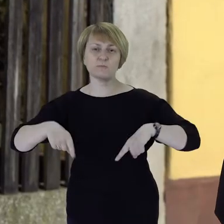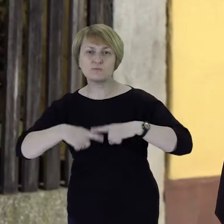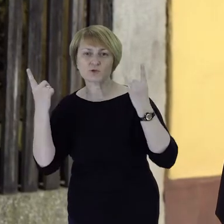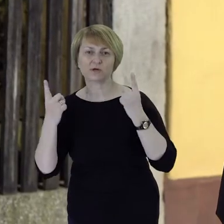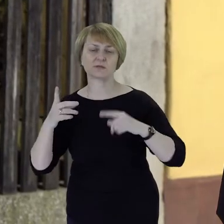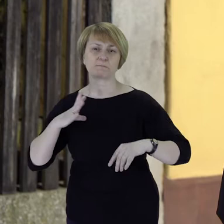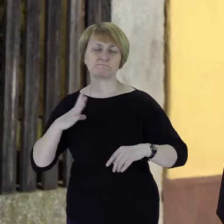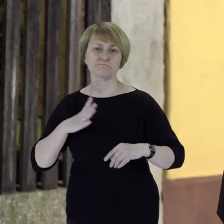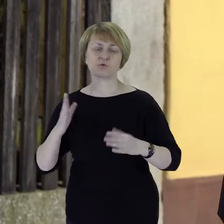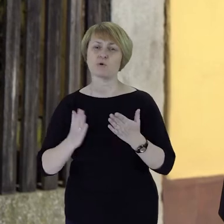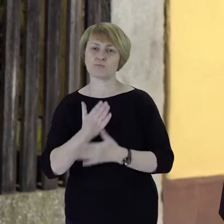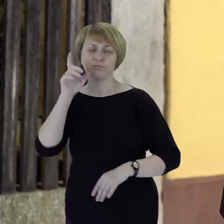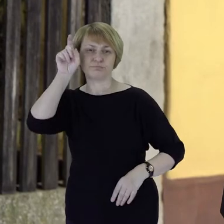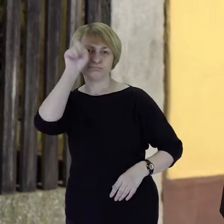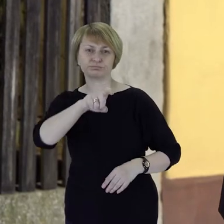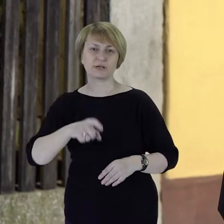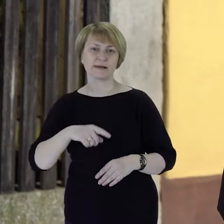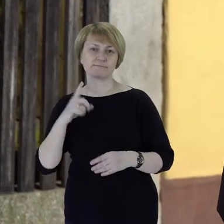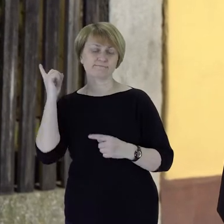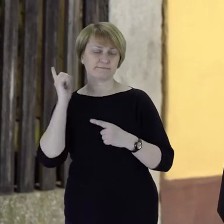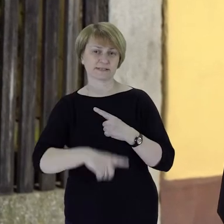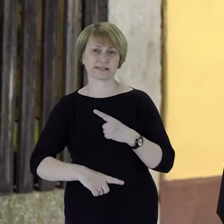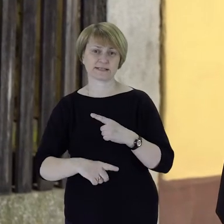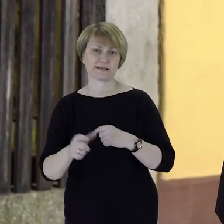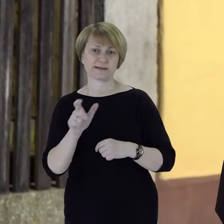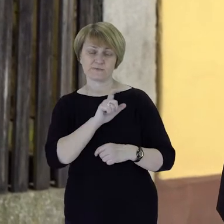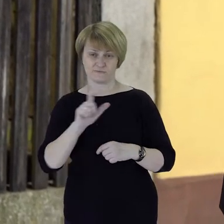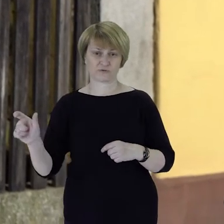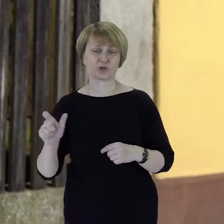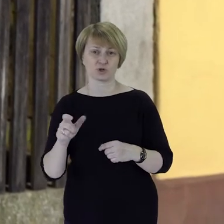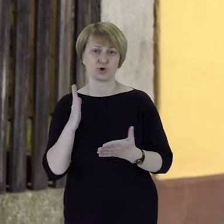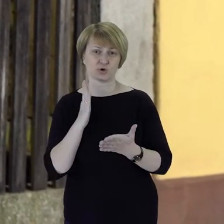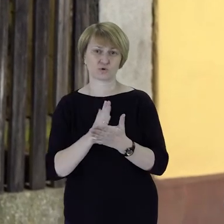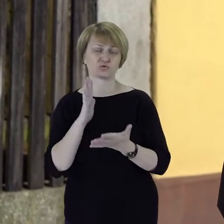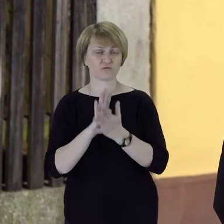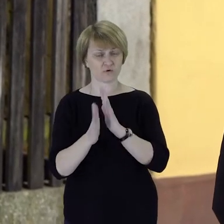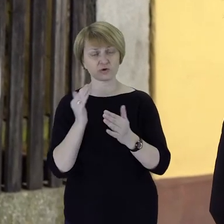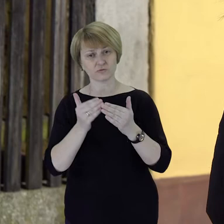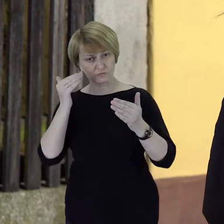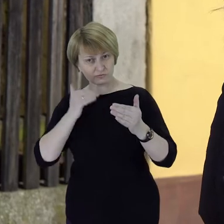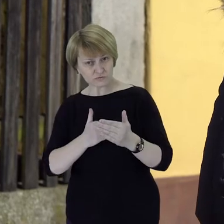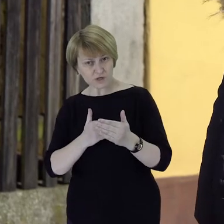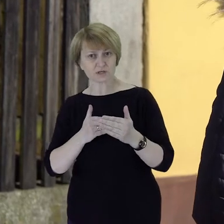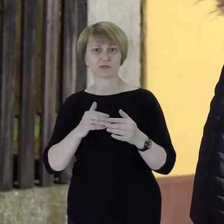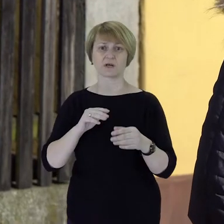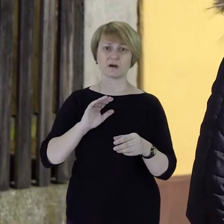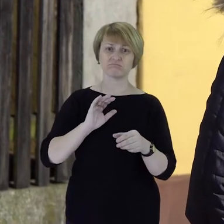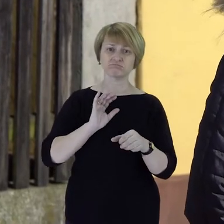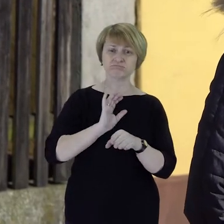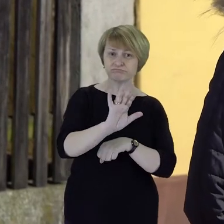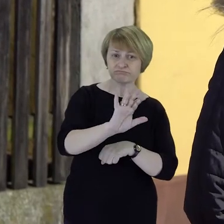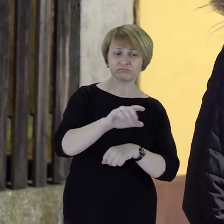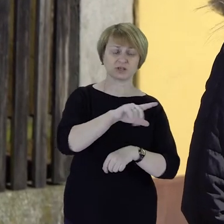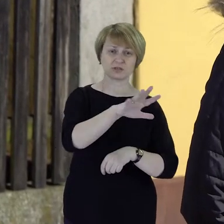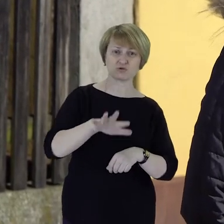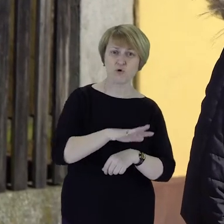zostało przez Niemców skazanych w czasie już wojny, a nawet wcześniej. Jednych wysiedlano z tego